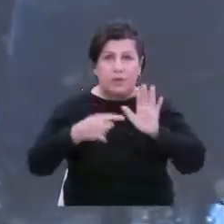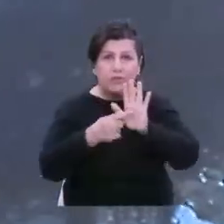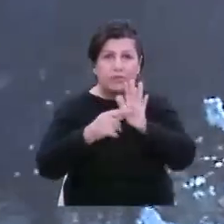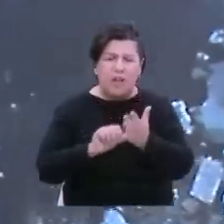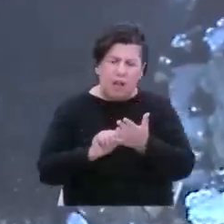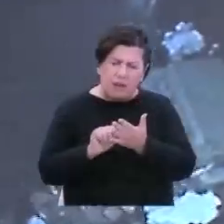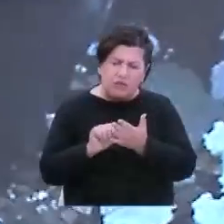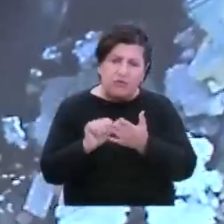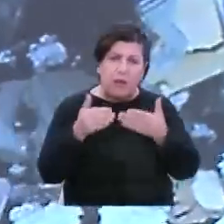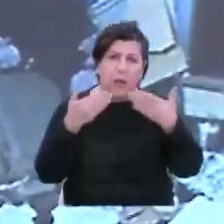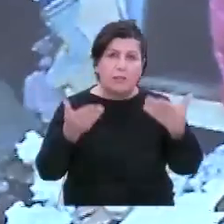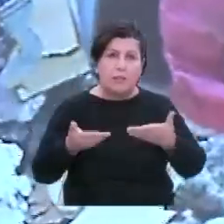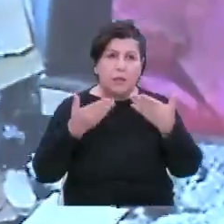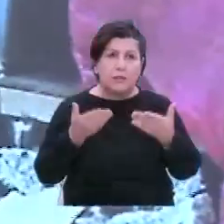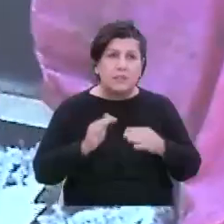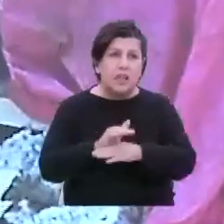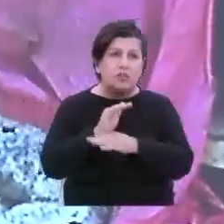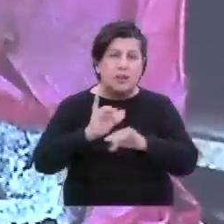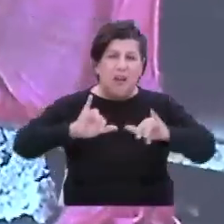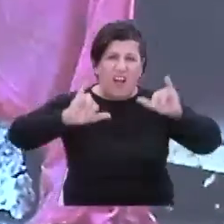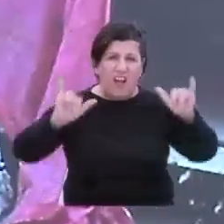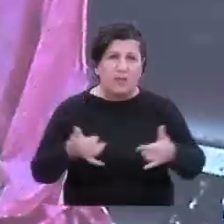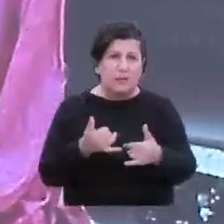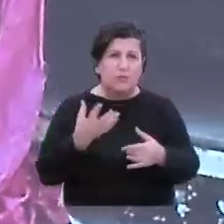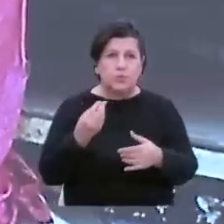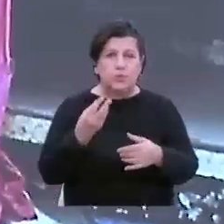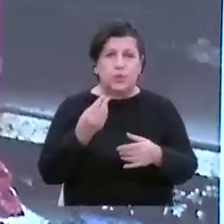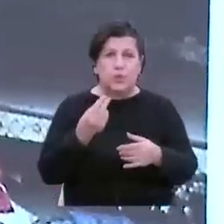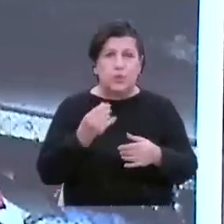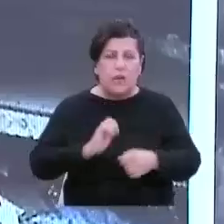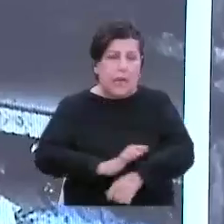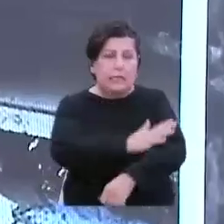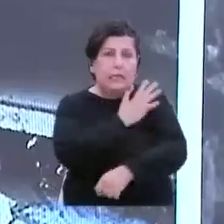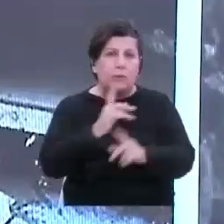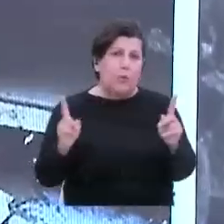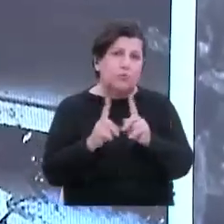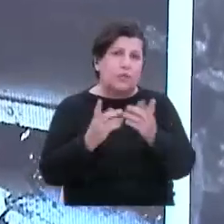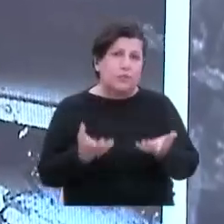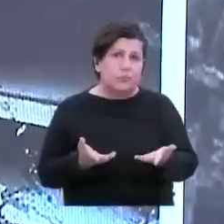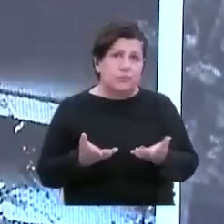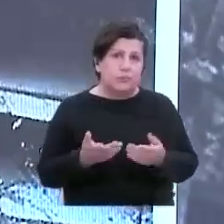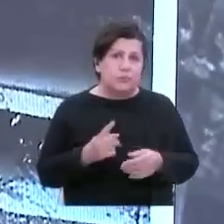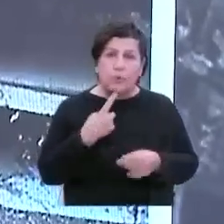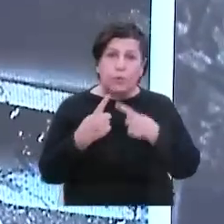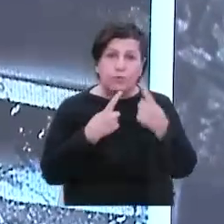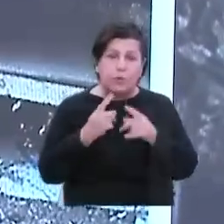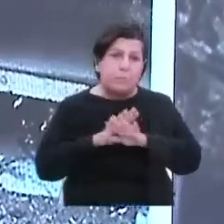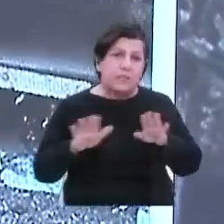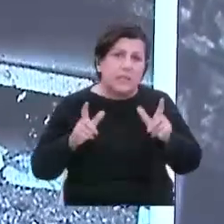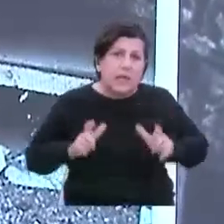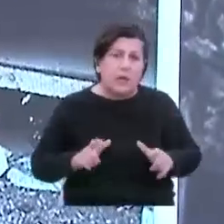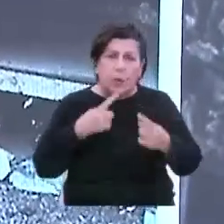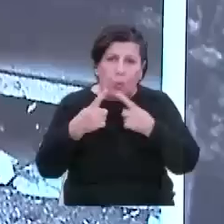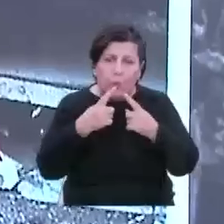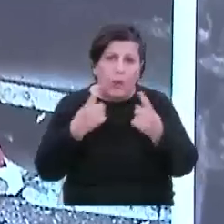anlattı aslında. Yaşanan facianın çok etkili bir özetidir bu. Sözün bittiği yerdir.